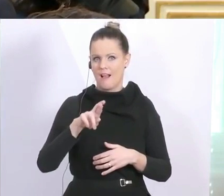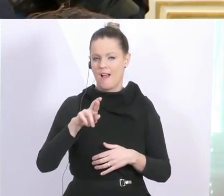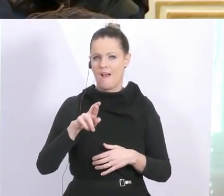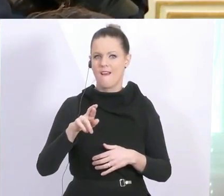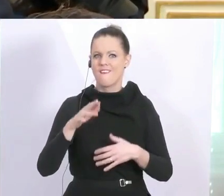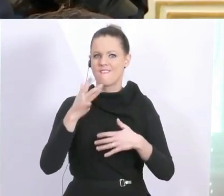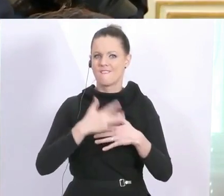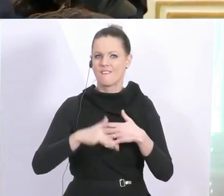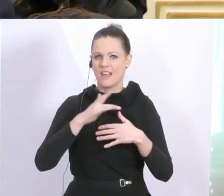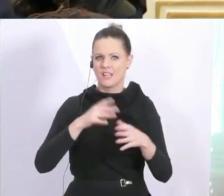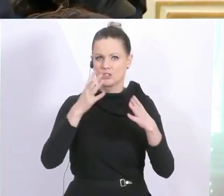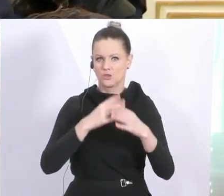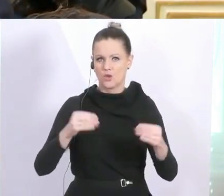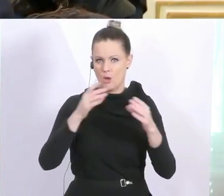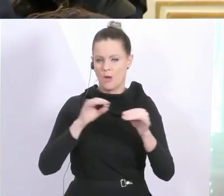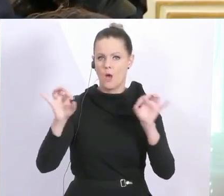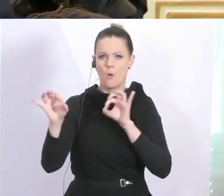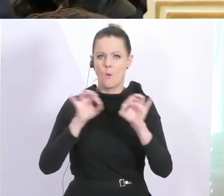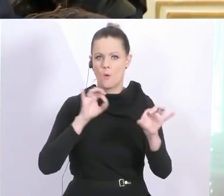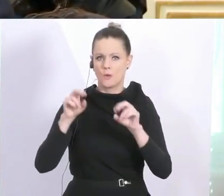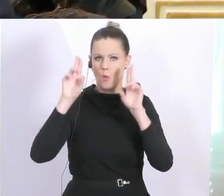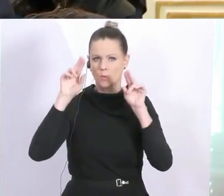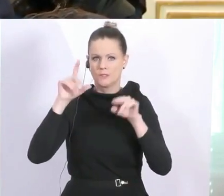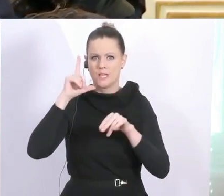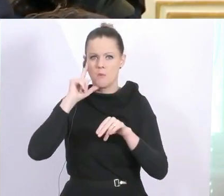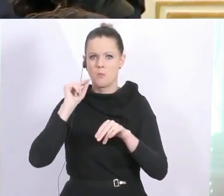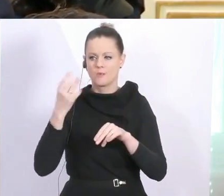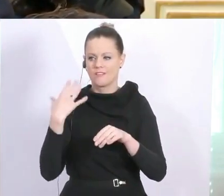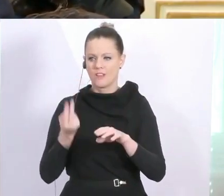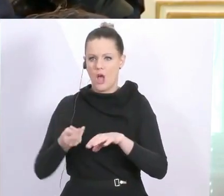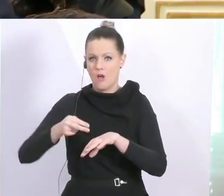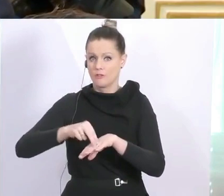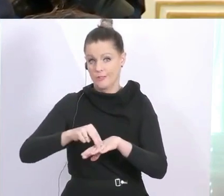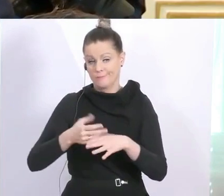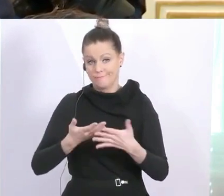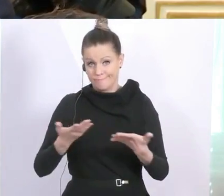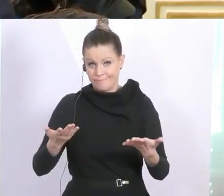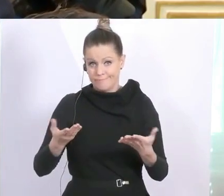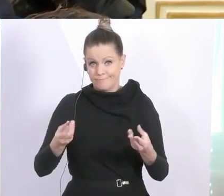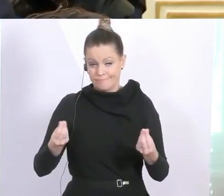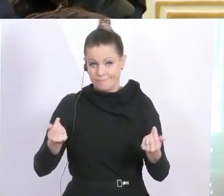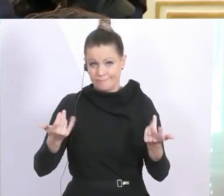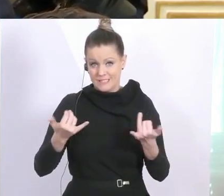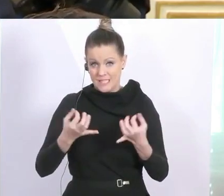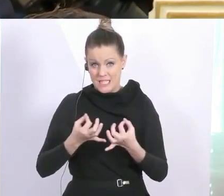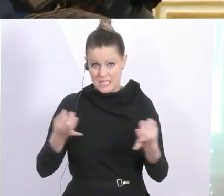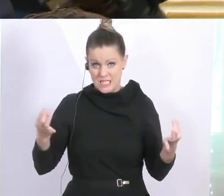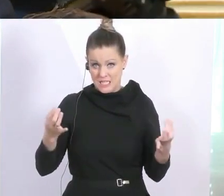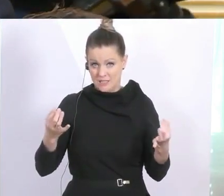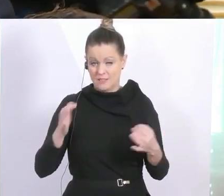Ostermontag der Wiederauferstehung ist jetzt nichts geworden. Wie ist hier der projektierte Zeitplan